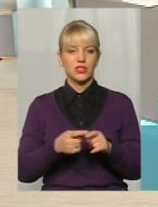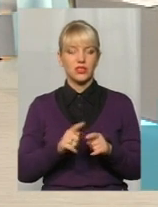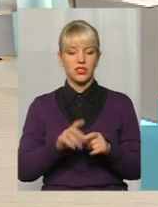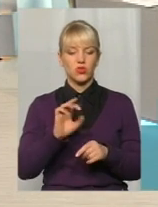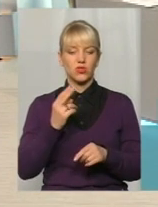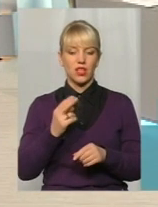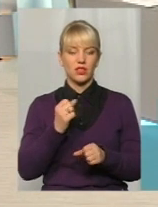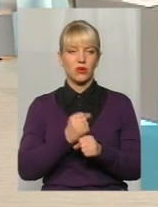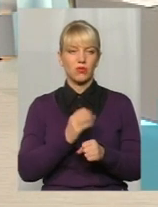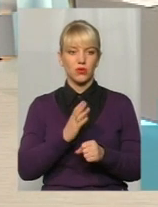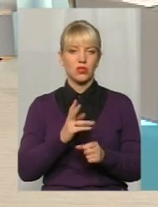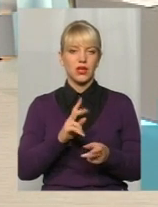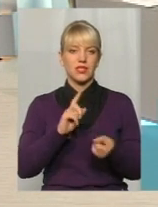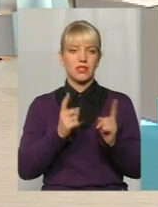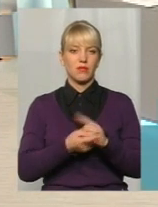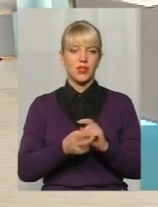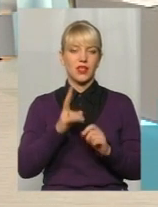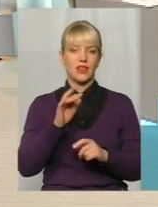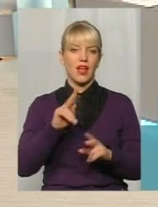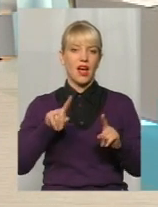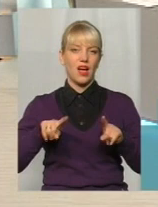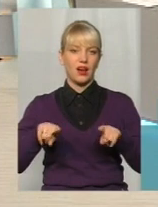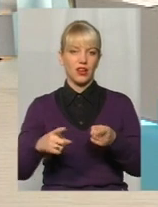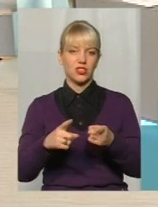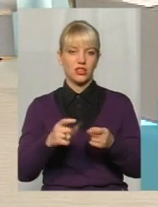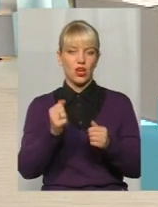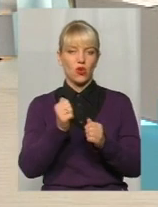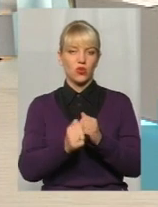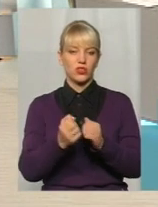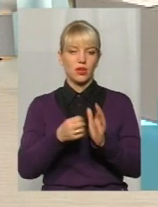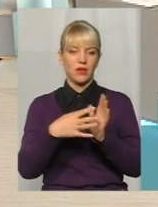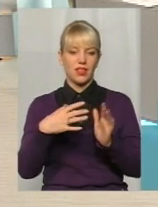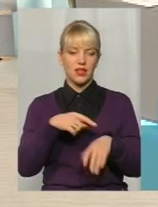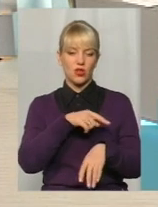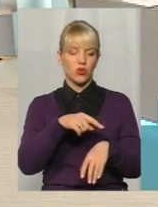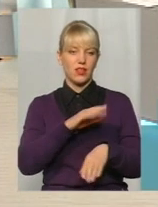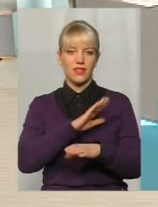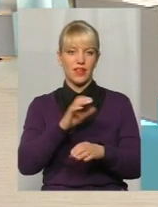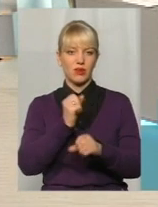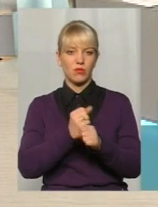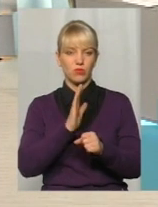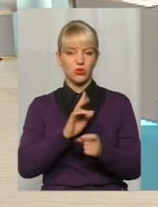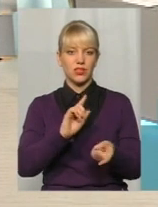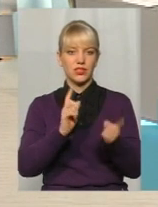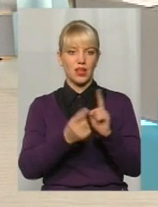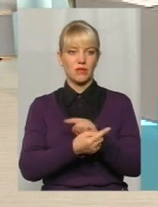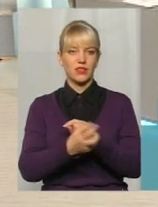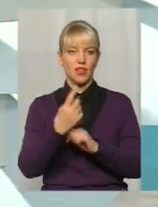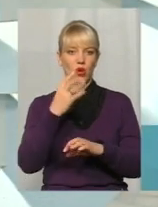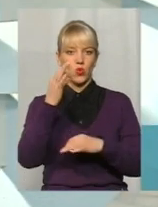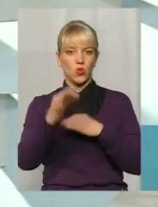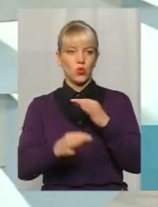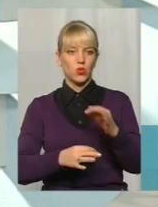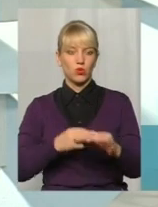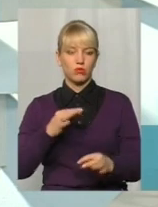замінені йому на адміністративний арешт. Тобто кожних 15 годин невідпрацьованих буде йому замінений на одну добу